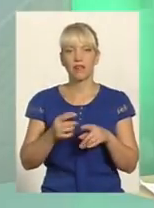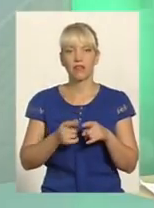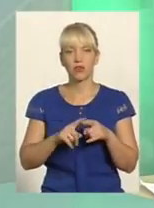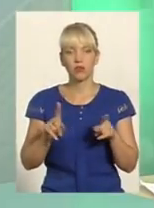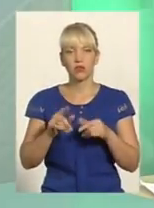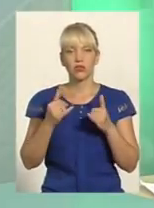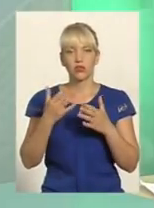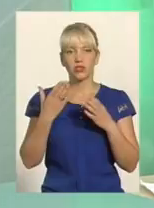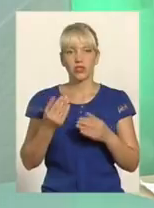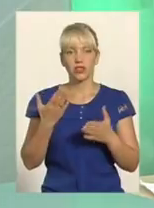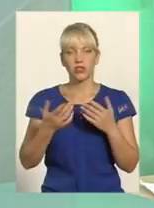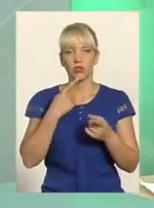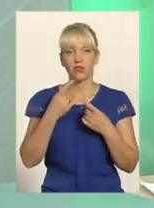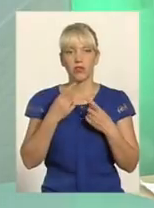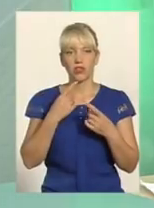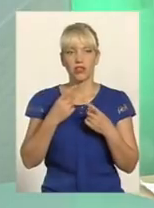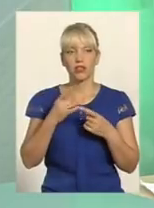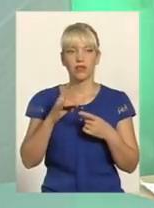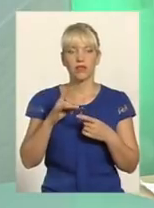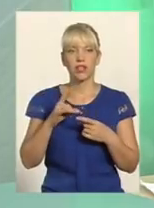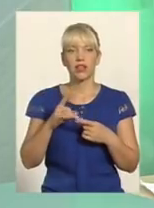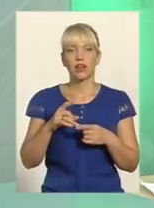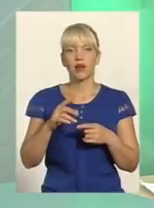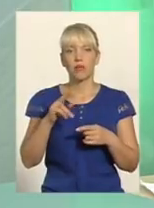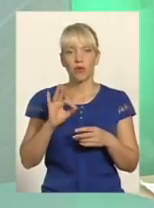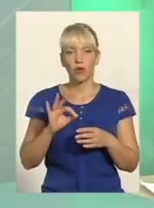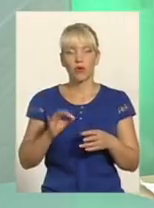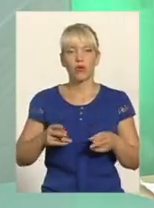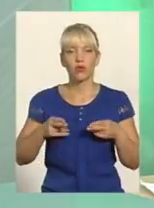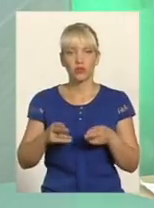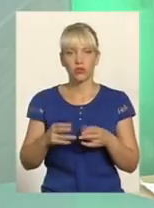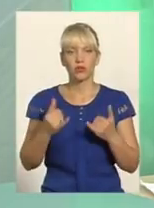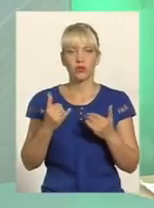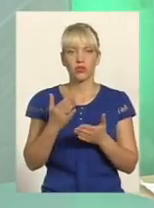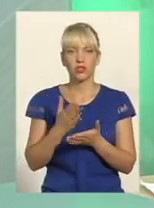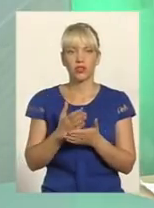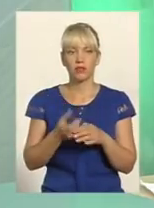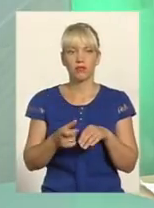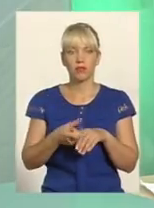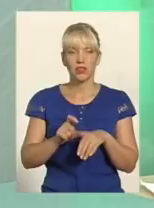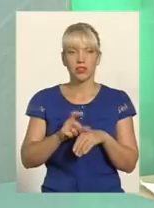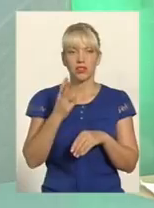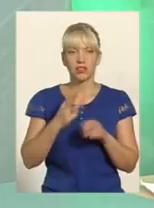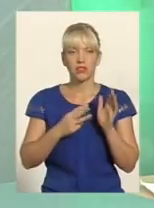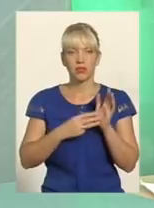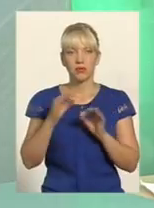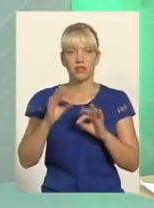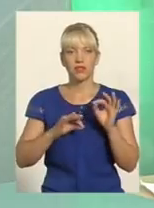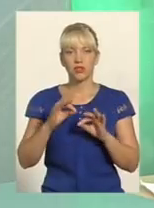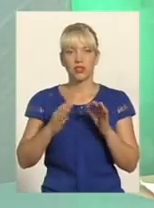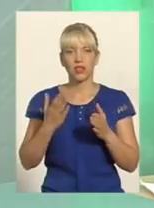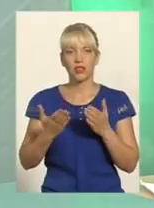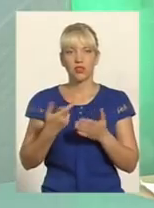питому вагу розкритих злочинів, сьогодні в складає в нас біля 38% Якщо брати всі